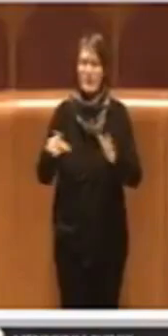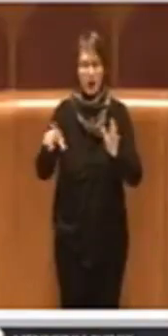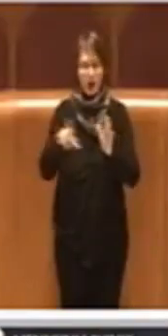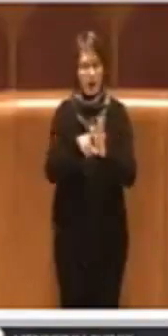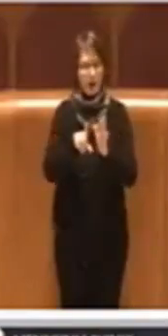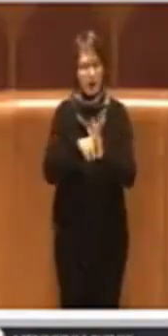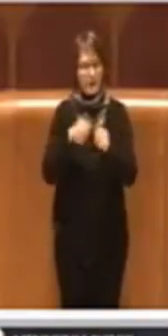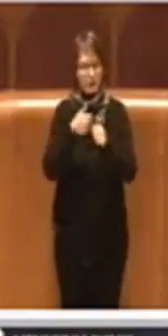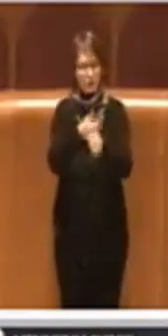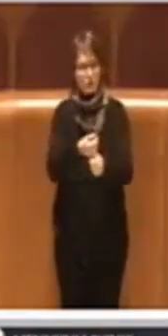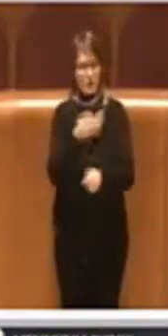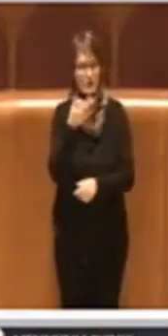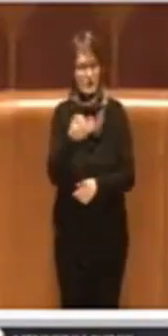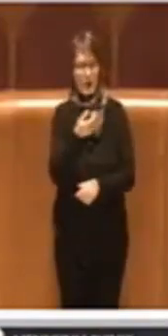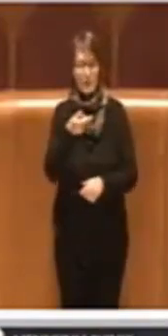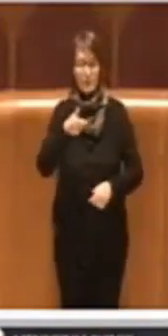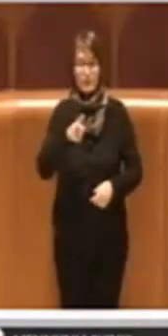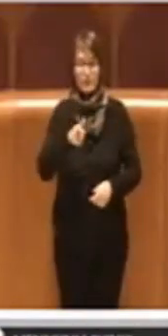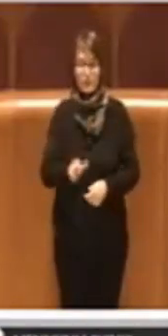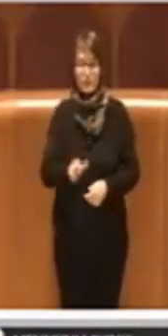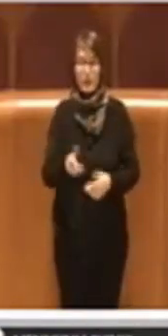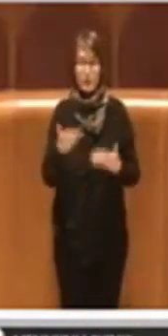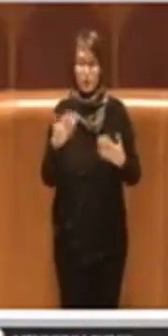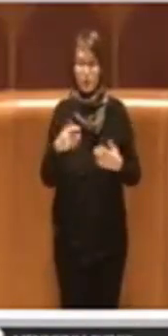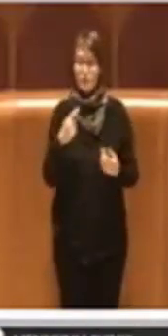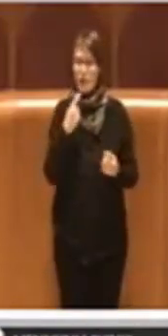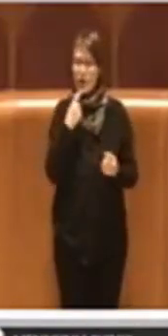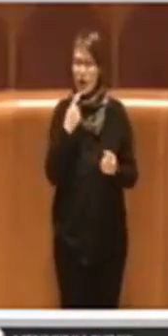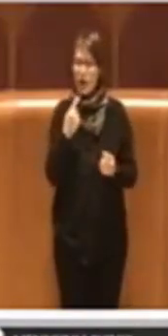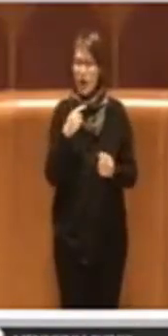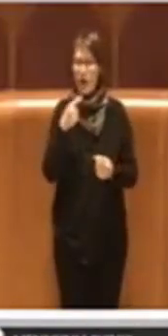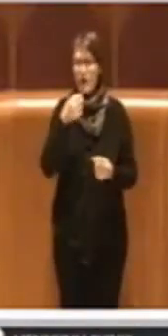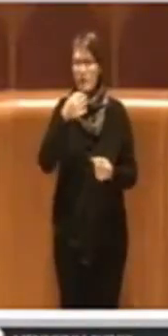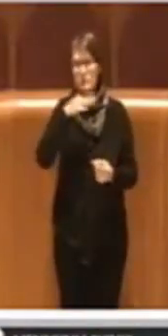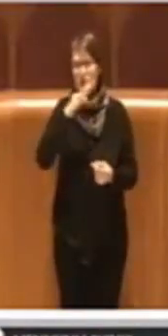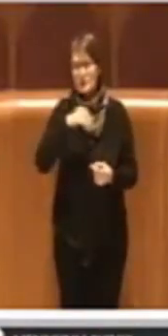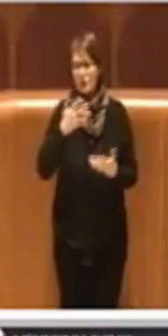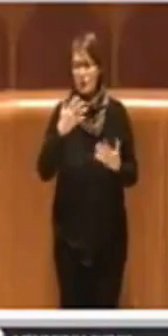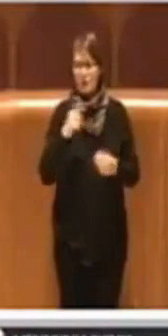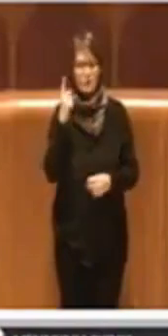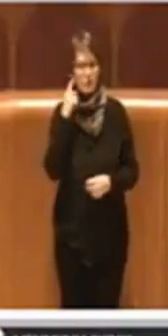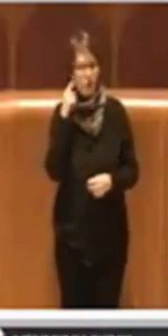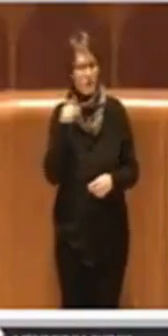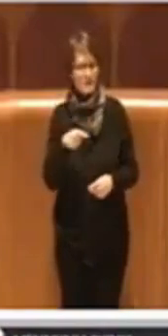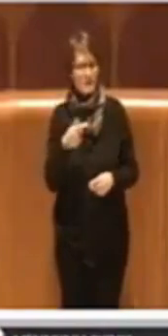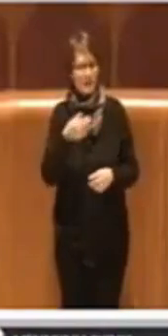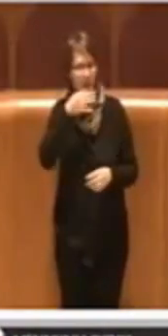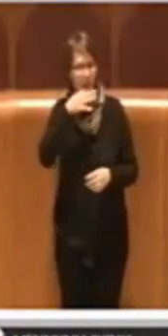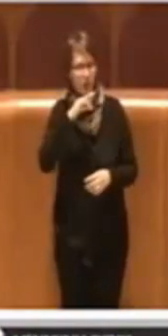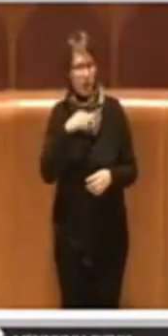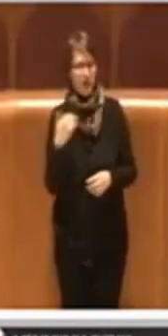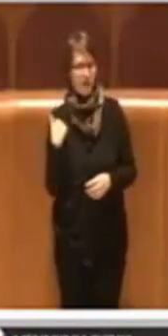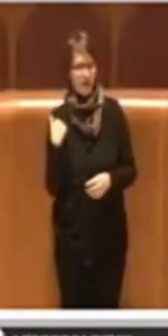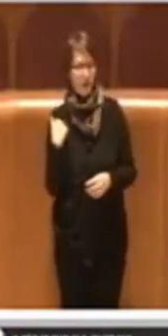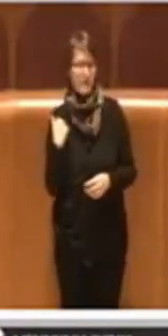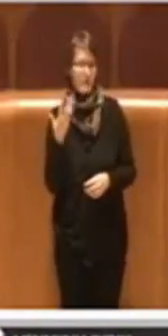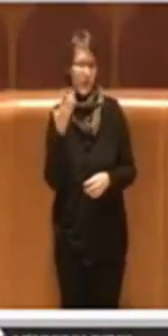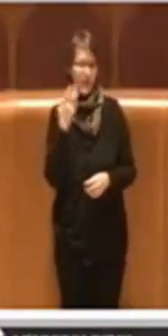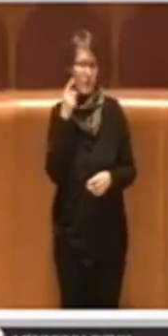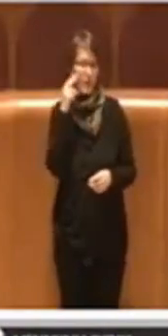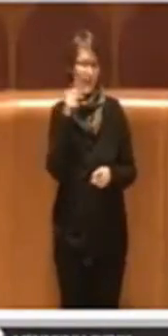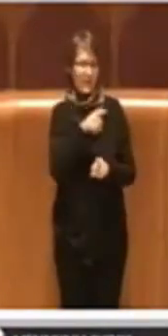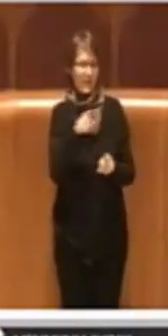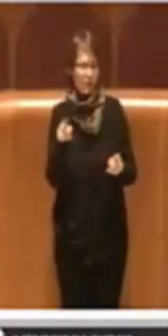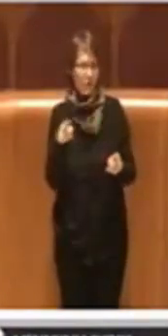perché a seguito di tanti discorsi che ho sentito negli ultimi interventi ricordiamo che le famose stalle di Villa Borghese